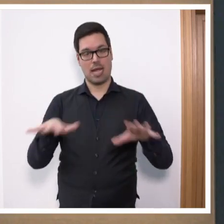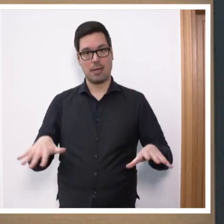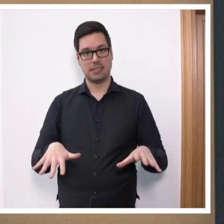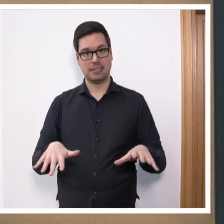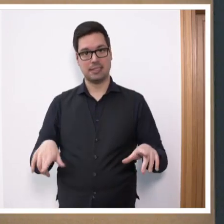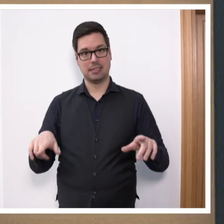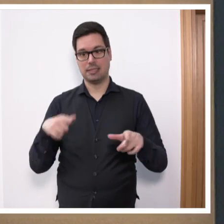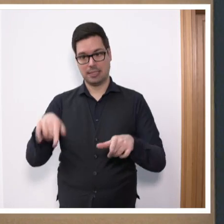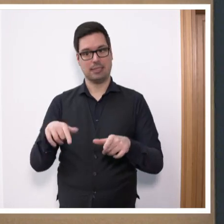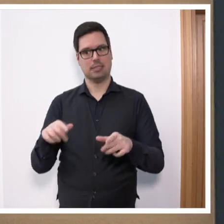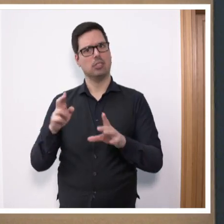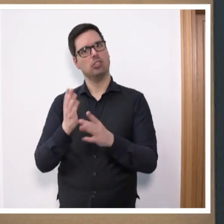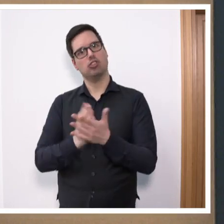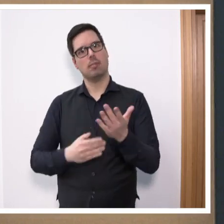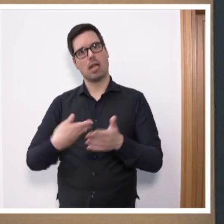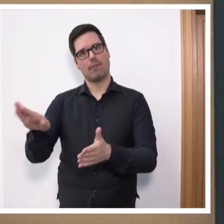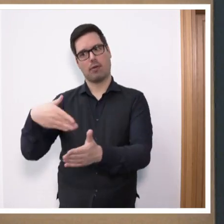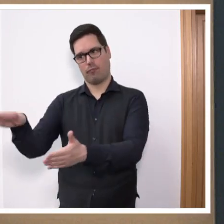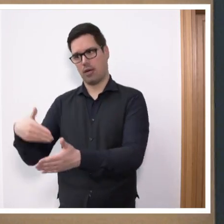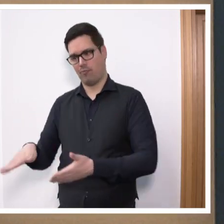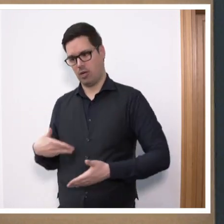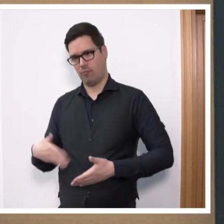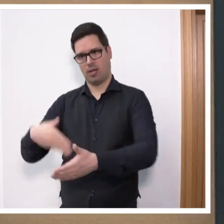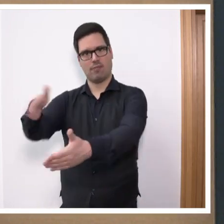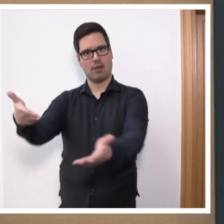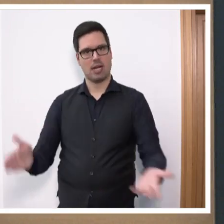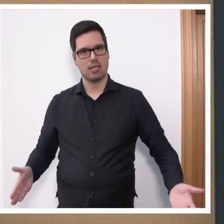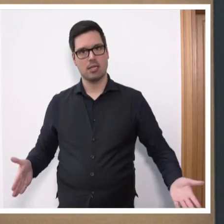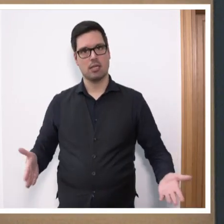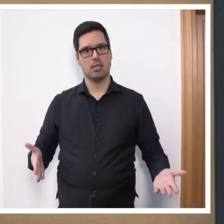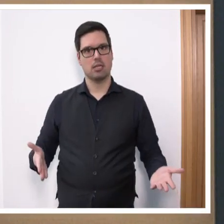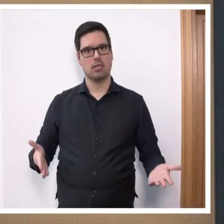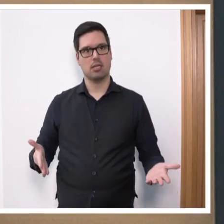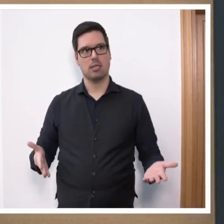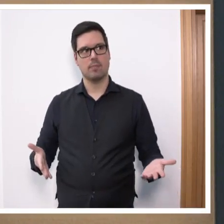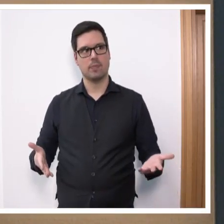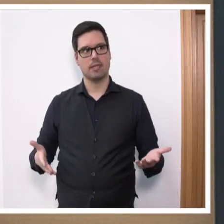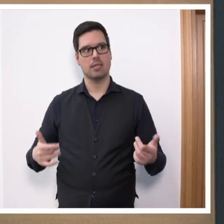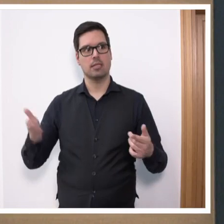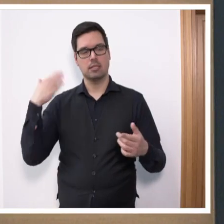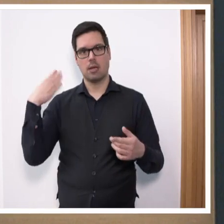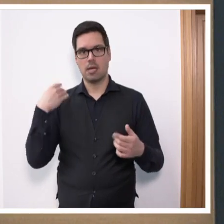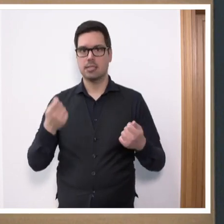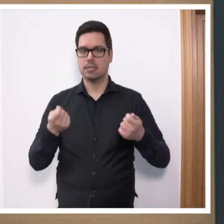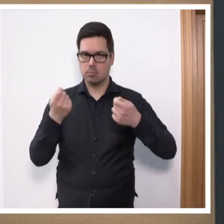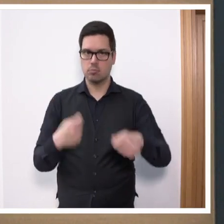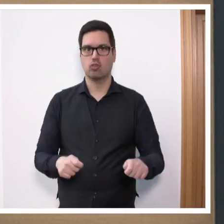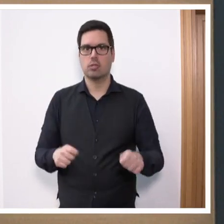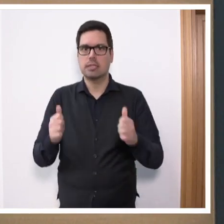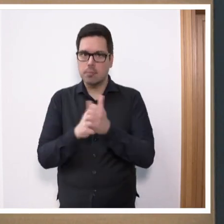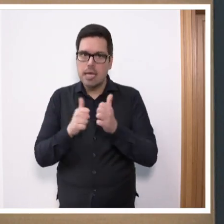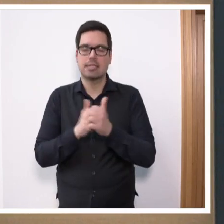Jahres eben nicht mehr Teil Ihres Antrags ist. Sie haben kassiert die damals gemeinsam beschlossene Aufforderung an